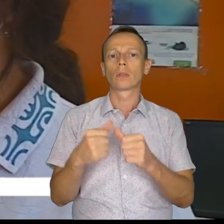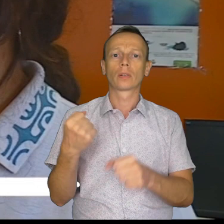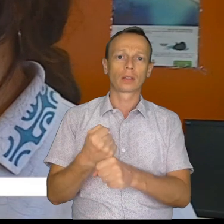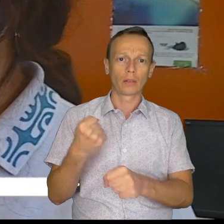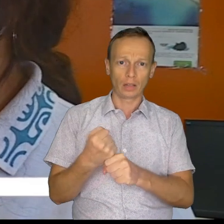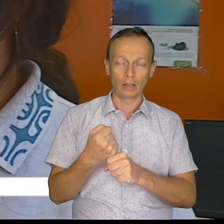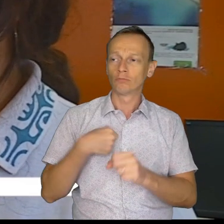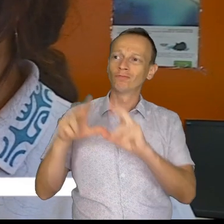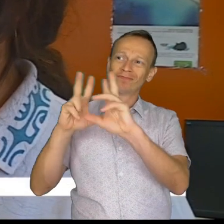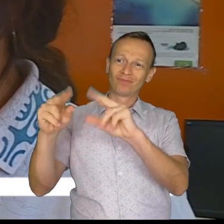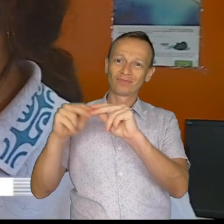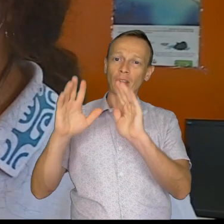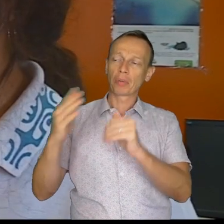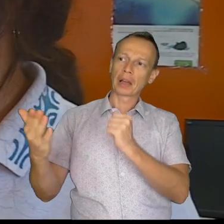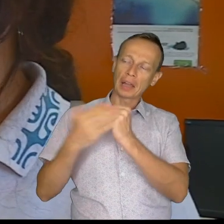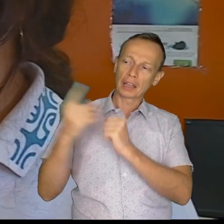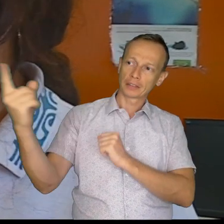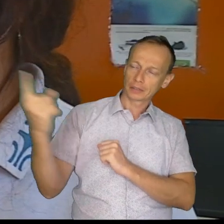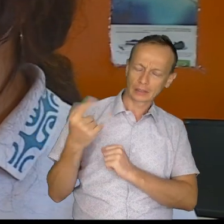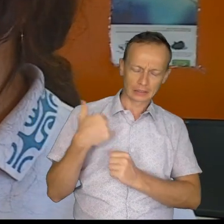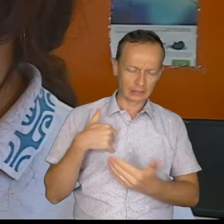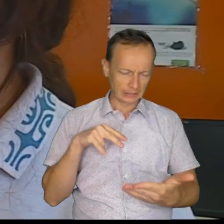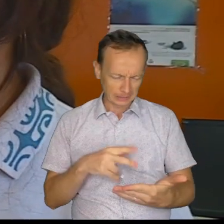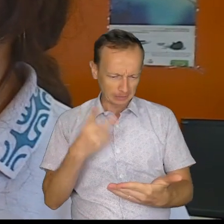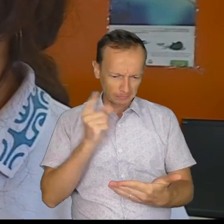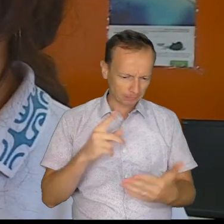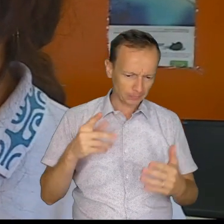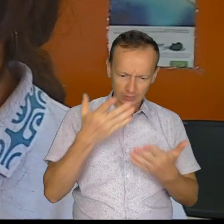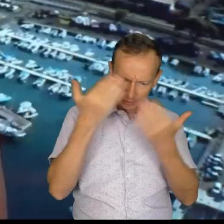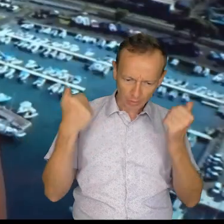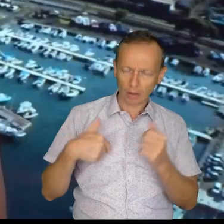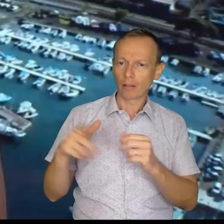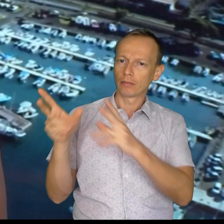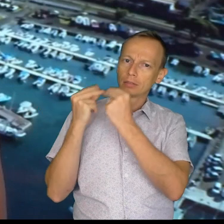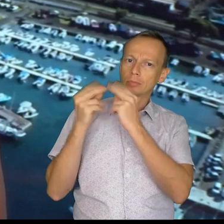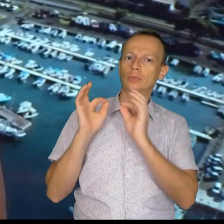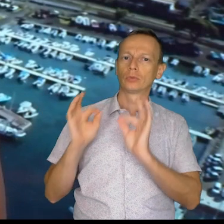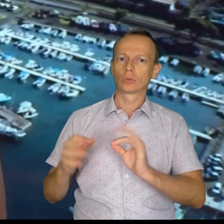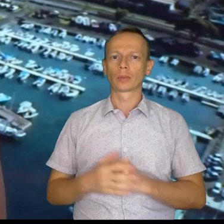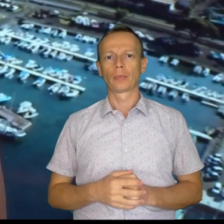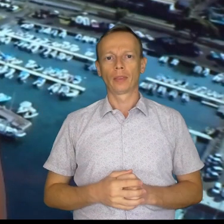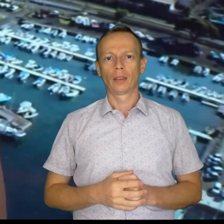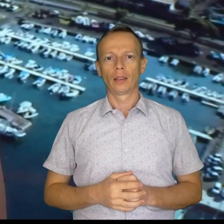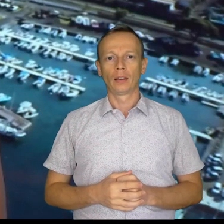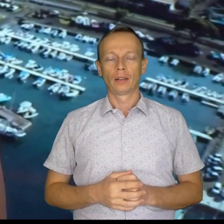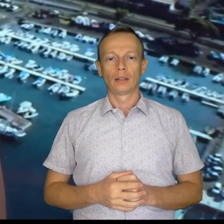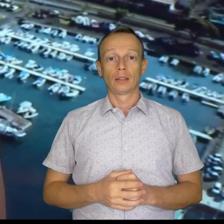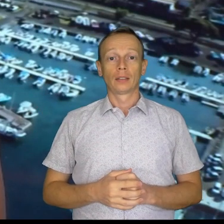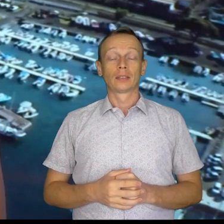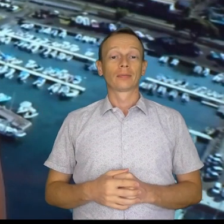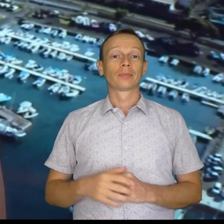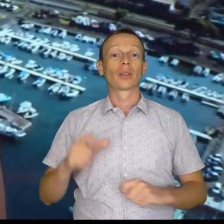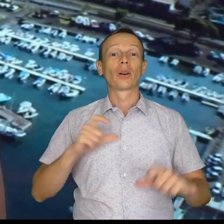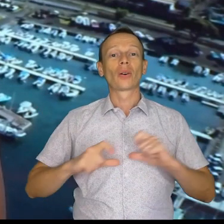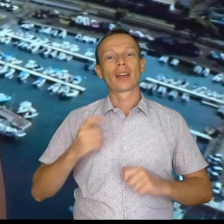et on fait et elle va nous aider de temps en temps. Et s'il des choses qu'on ne sait pas, on l'explique. – Oui, vous aurez le plaisir de retrouver Chiquita